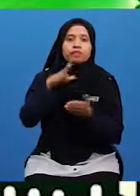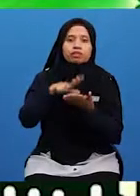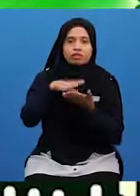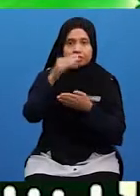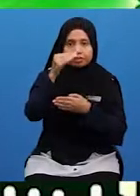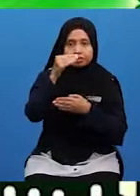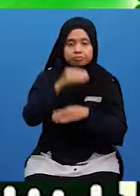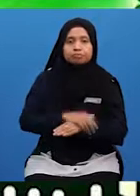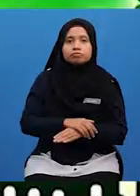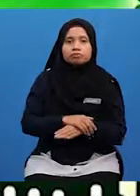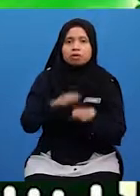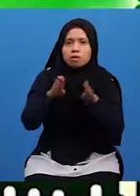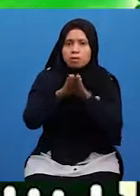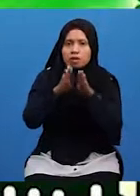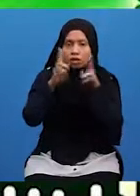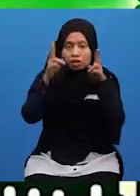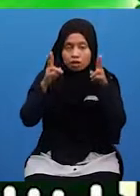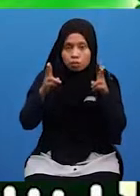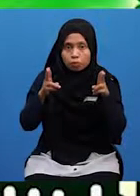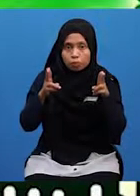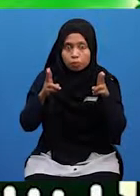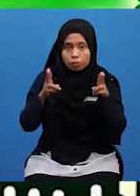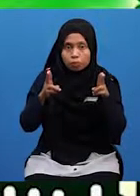umat Nabi Muhammad SAW